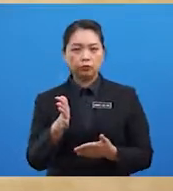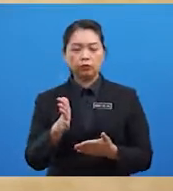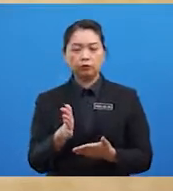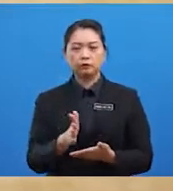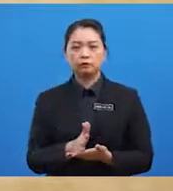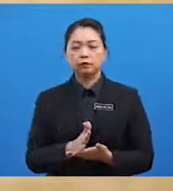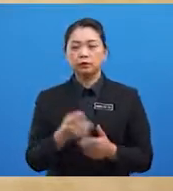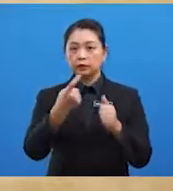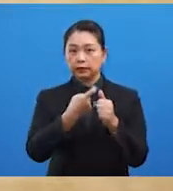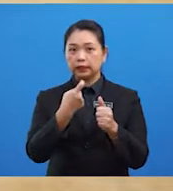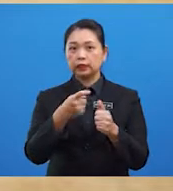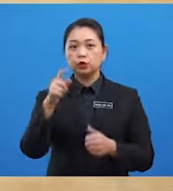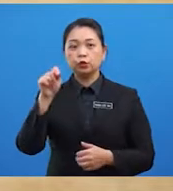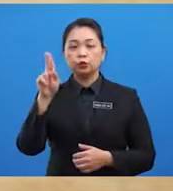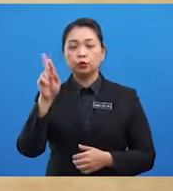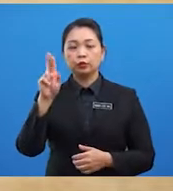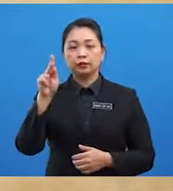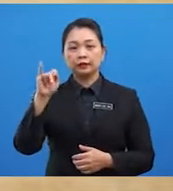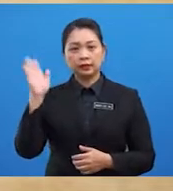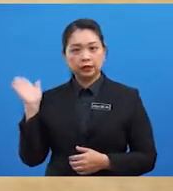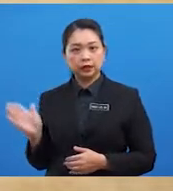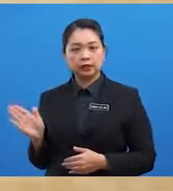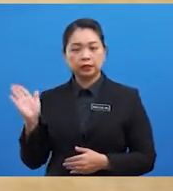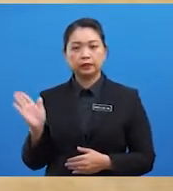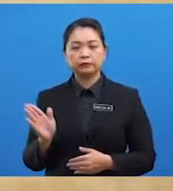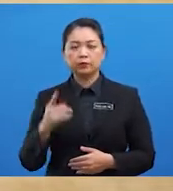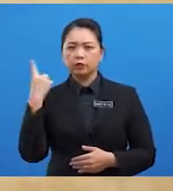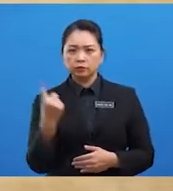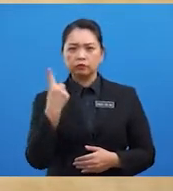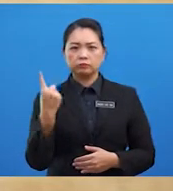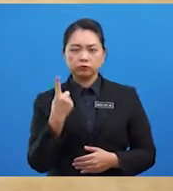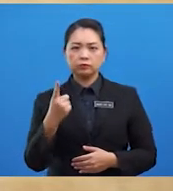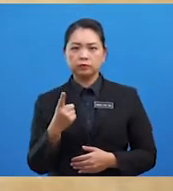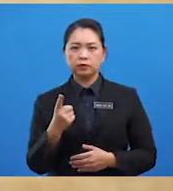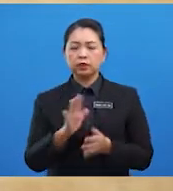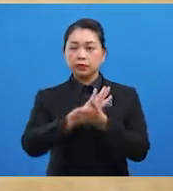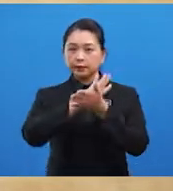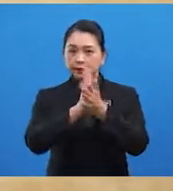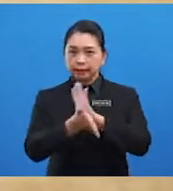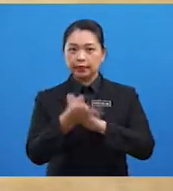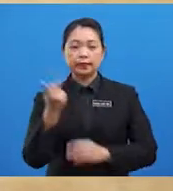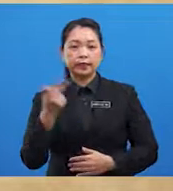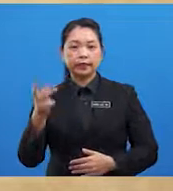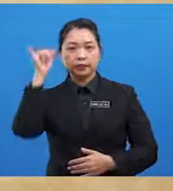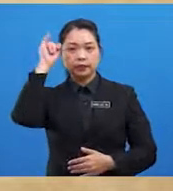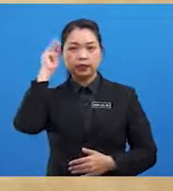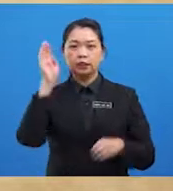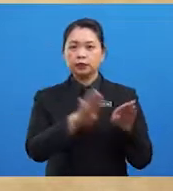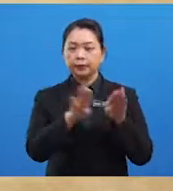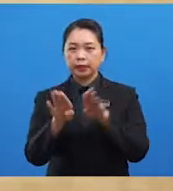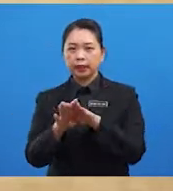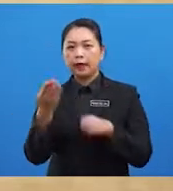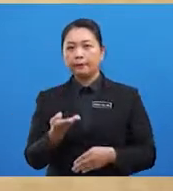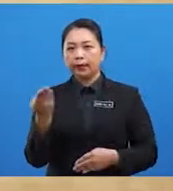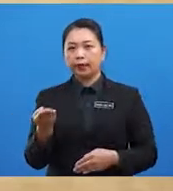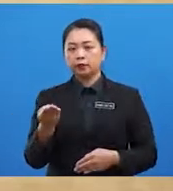Turki iaitu Sidi Ali bin Hussein sering menjadikan karya-karya Ibn Majid sebagai bahan